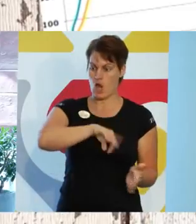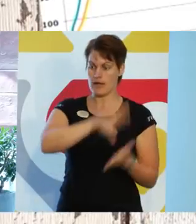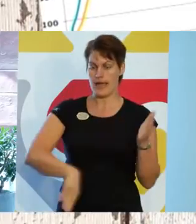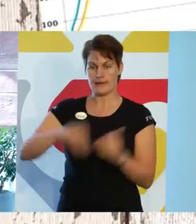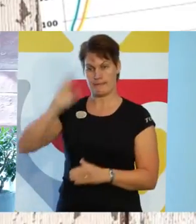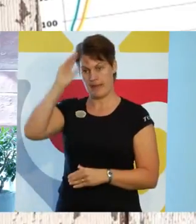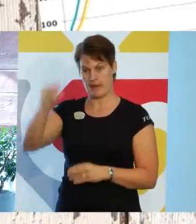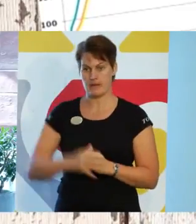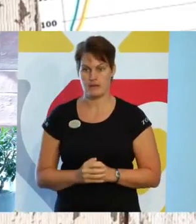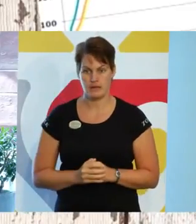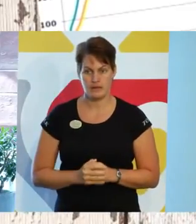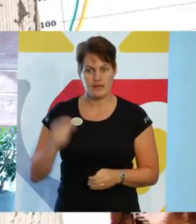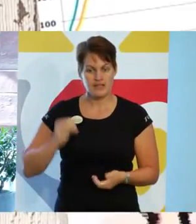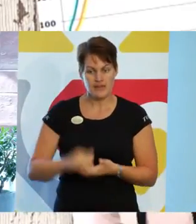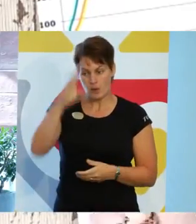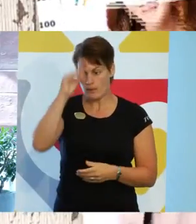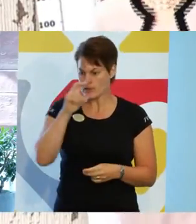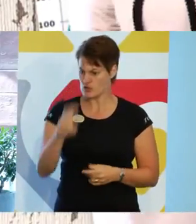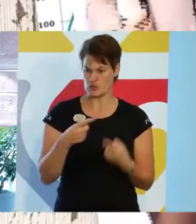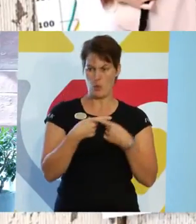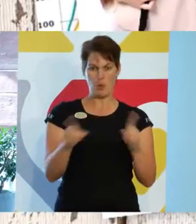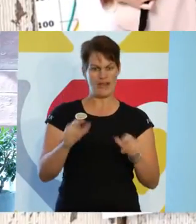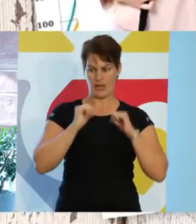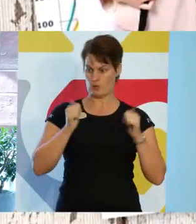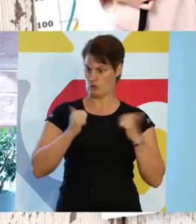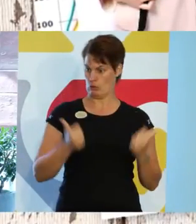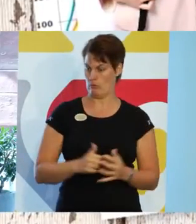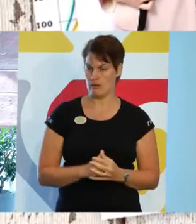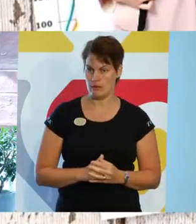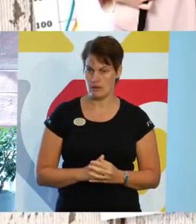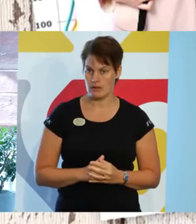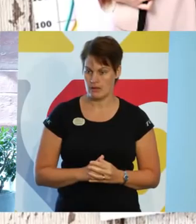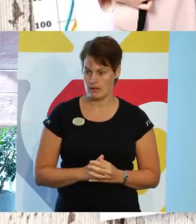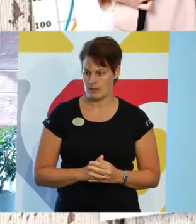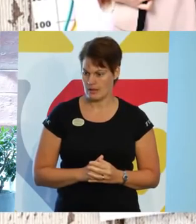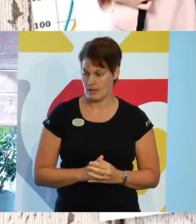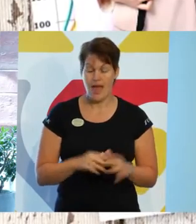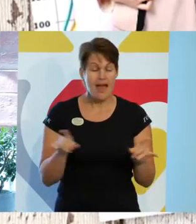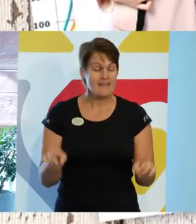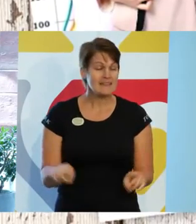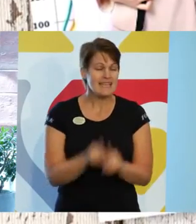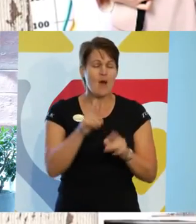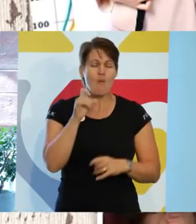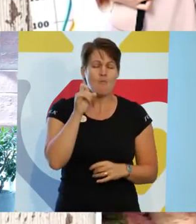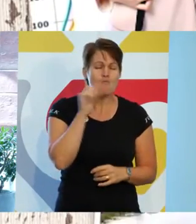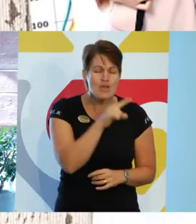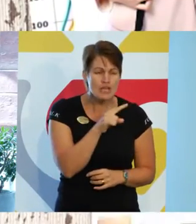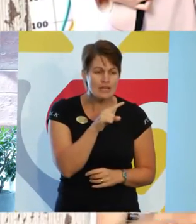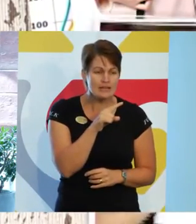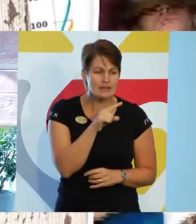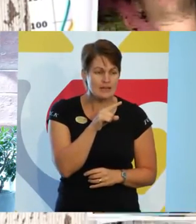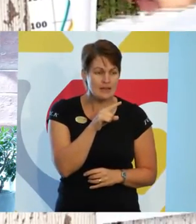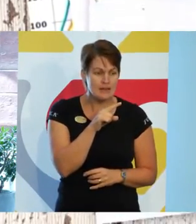Kvinnor och män bar olika sorters kostymer. Det var i det närmaste omöjligt för en